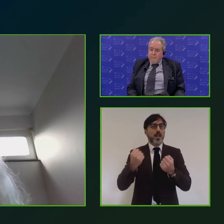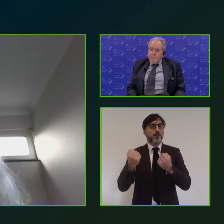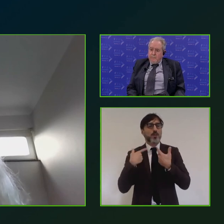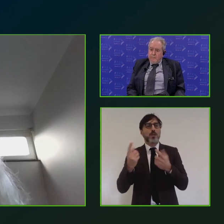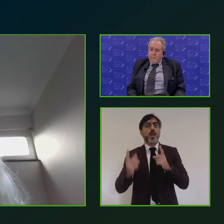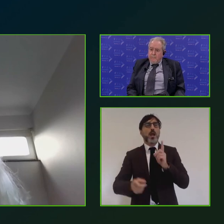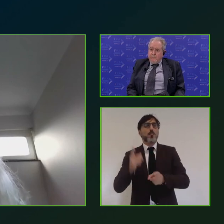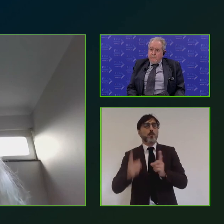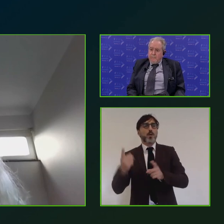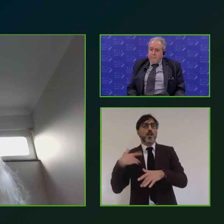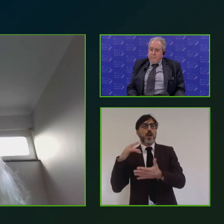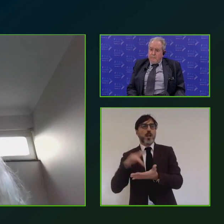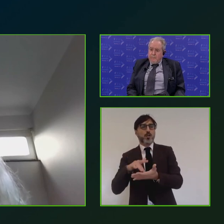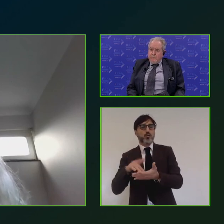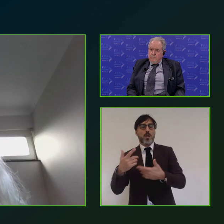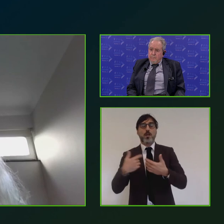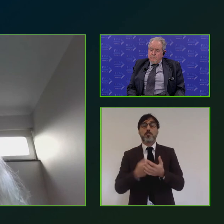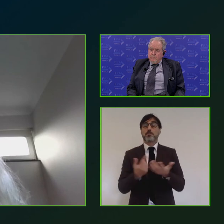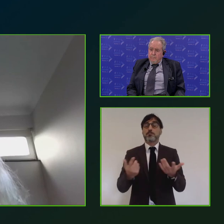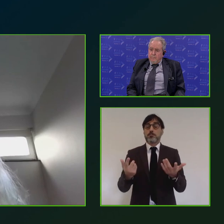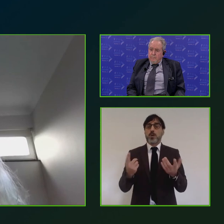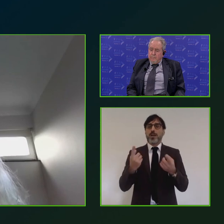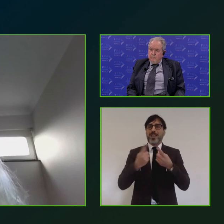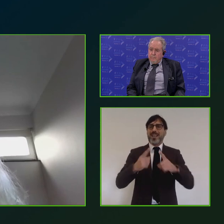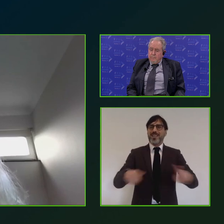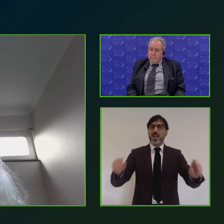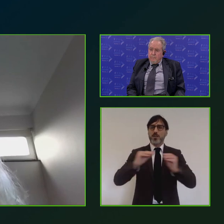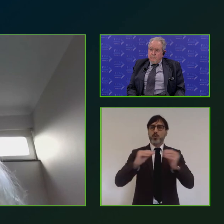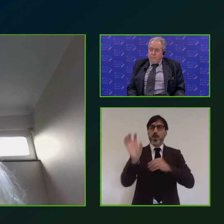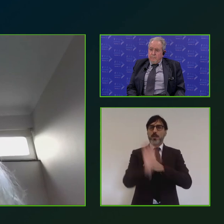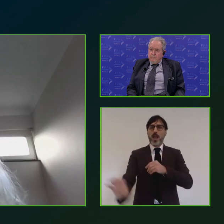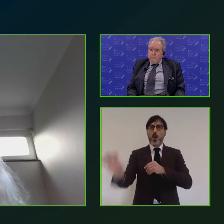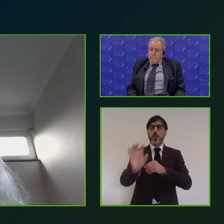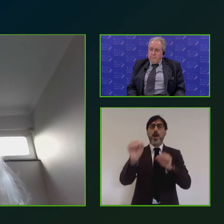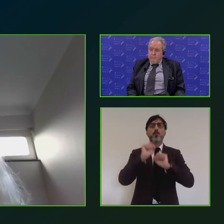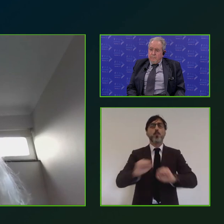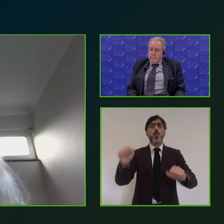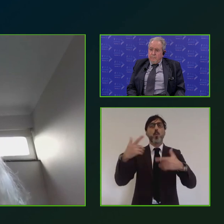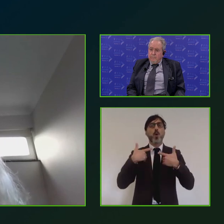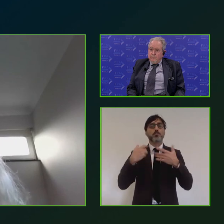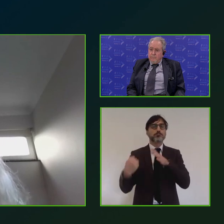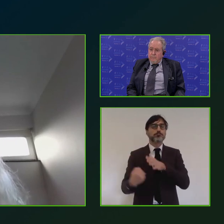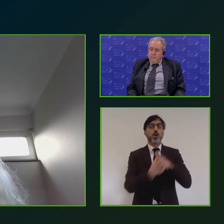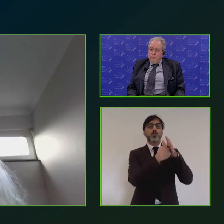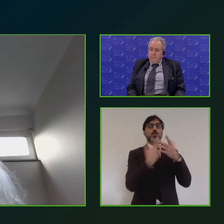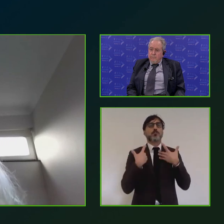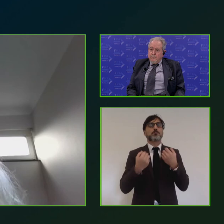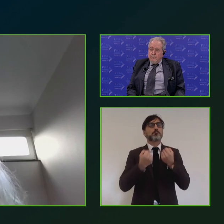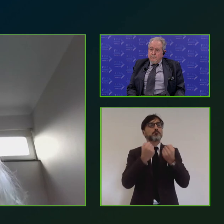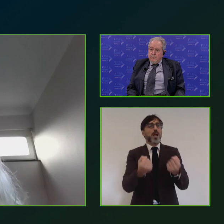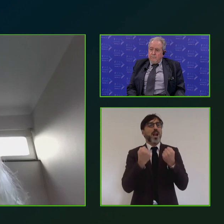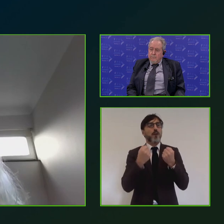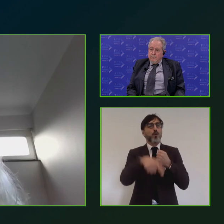divario digitale e comunque tutti i diversi strumenti europei potranno portanto sostenere il rafforzamento della